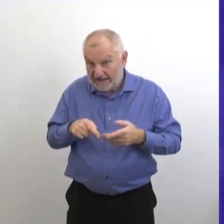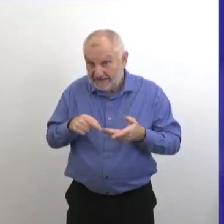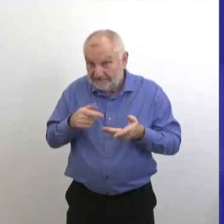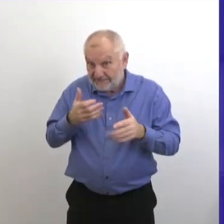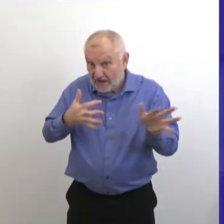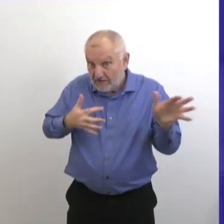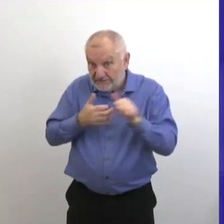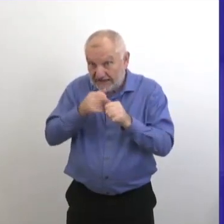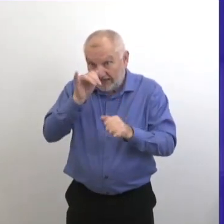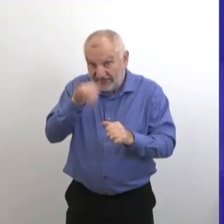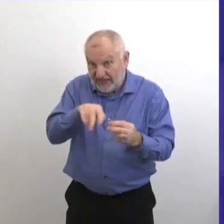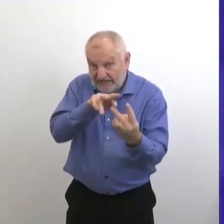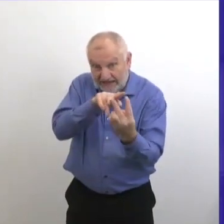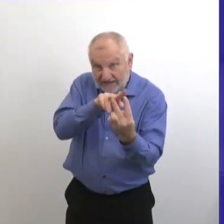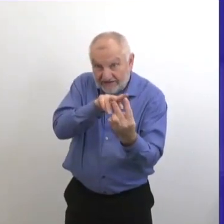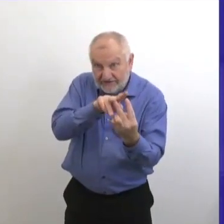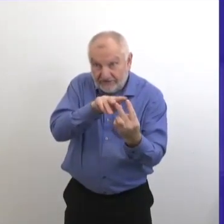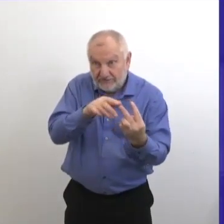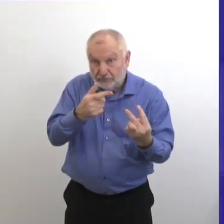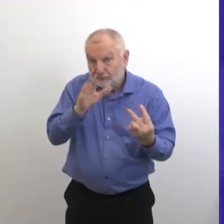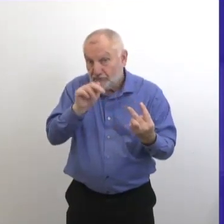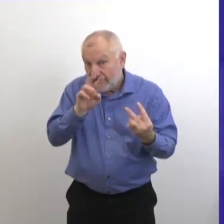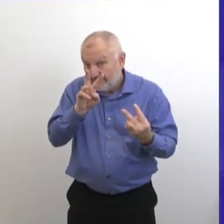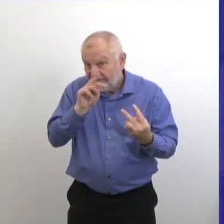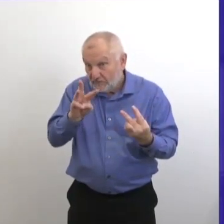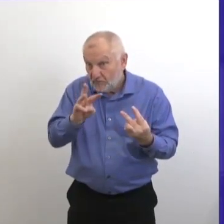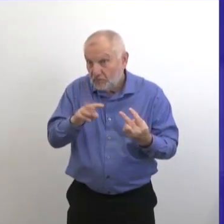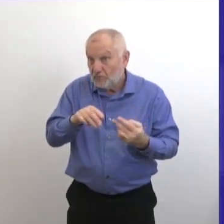Quand c'est que vous attendez à ce que le centre de santé réouvre?